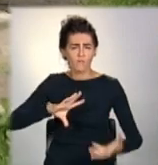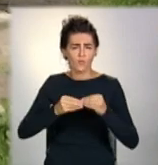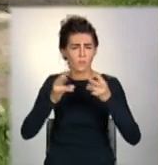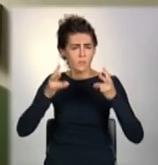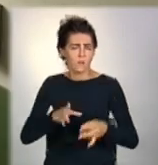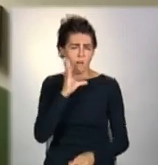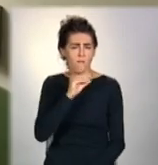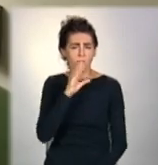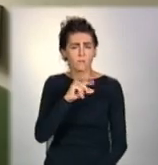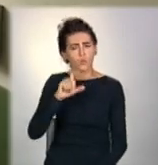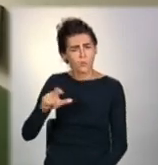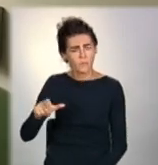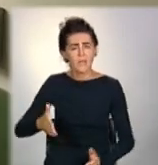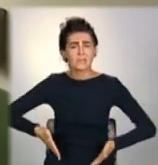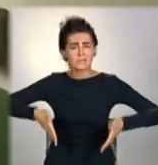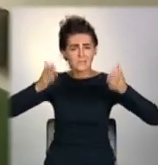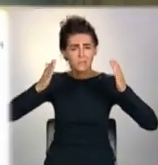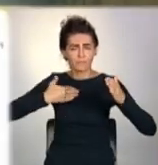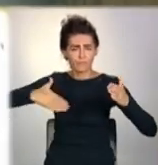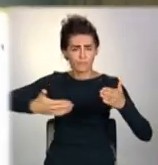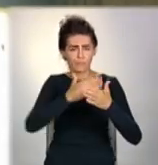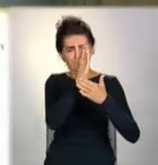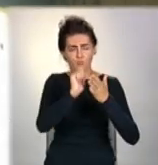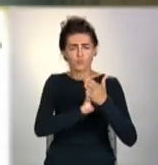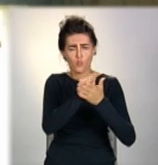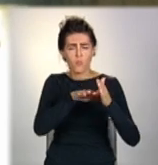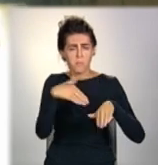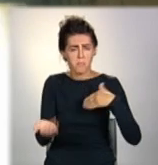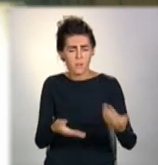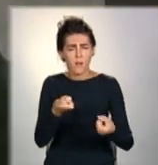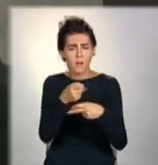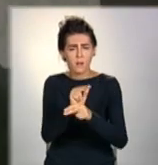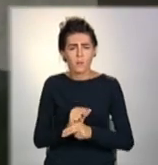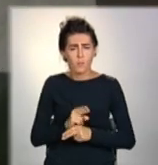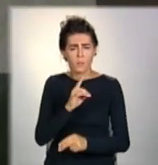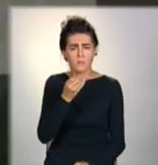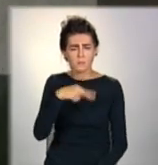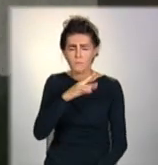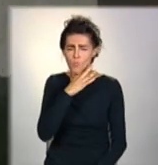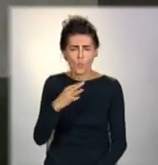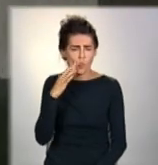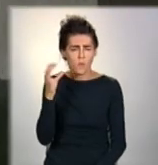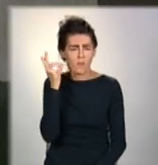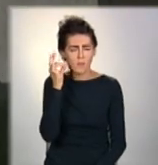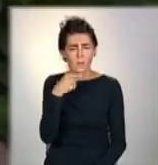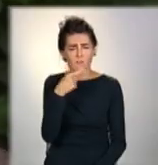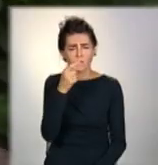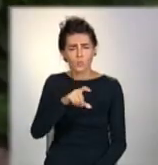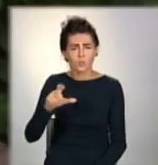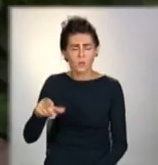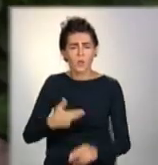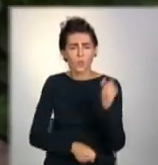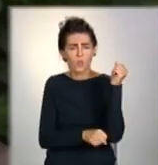На стінах тріщини випадає штукатурка, а ремонту під'їзд не бачив десятиліттям. Кажуть, мешканці, мовляв,